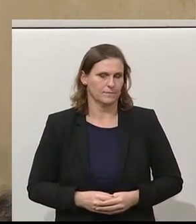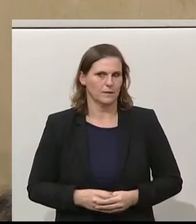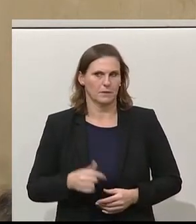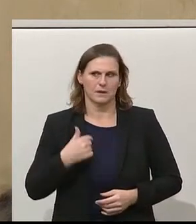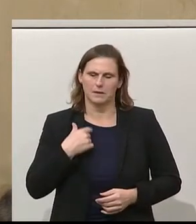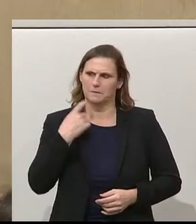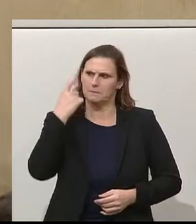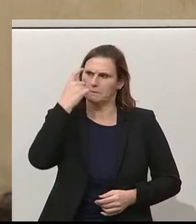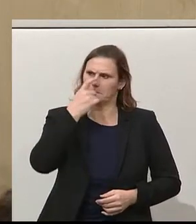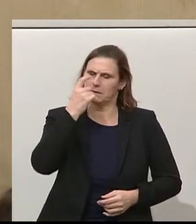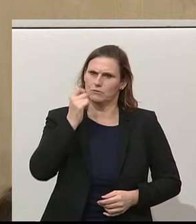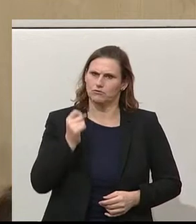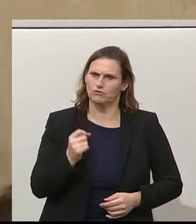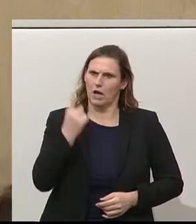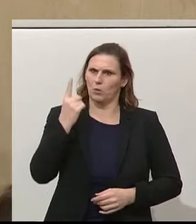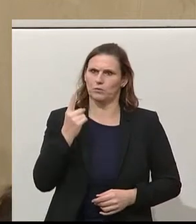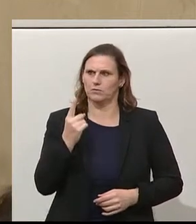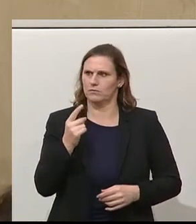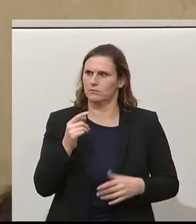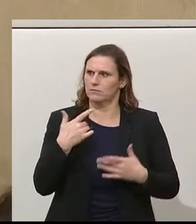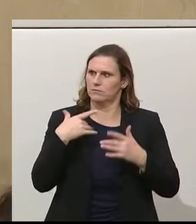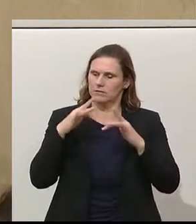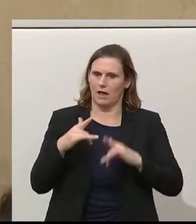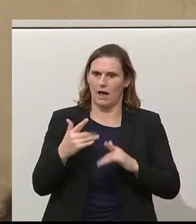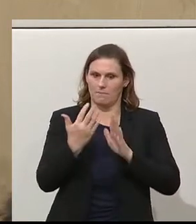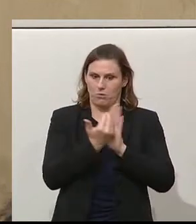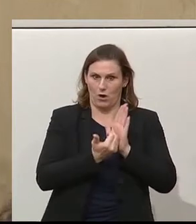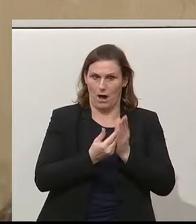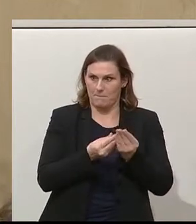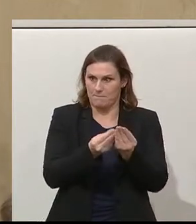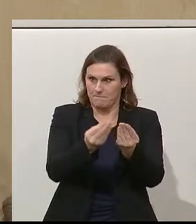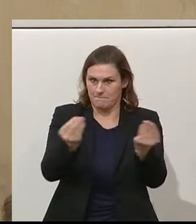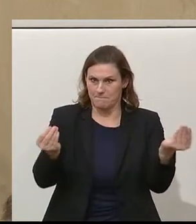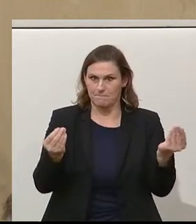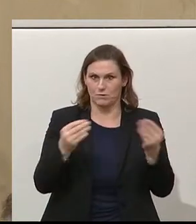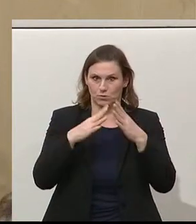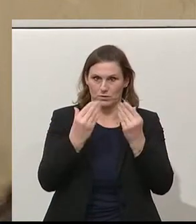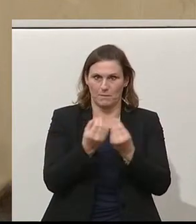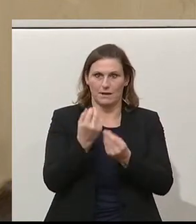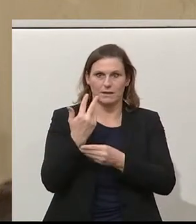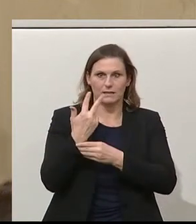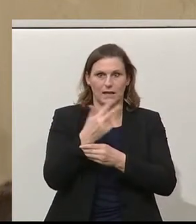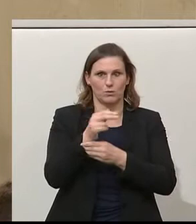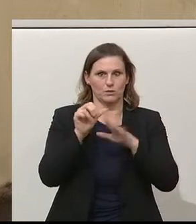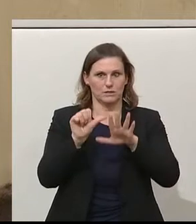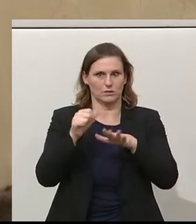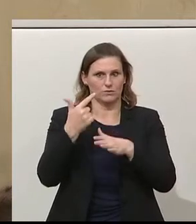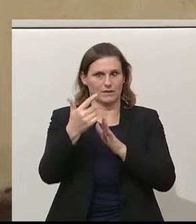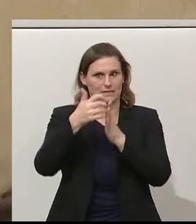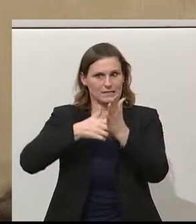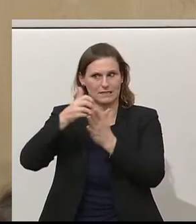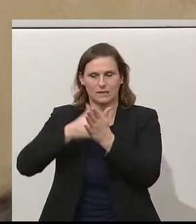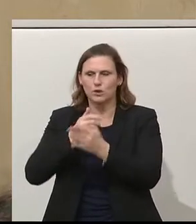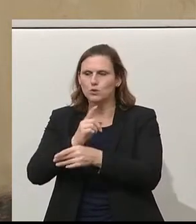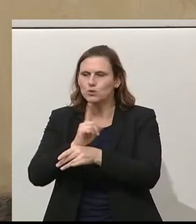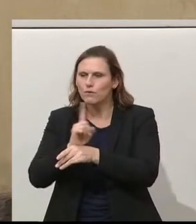erstaunt, fast reflexartig, kommen dann kaum, liegt das Regierungsprogramm mit seinen 326 Seiten auf dem Tisch. Reflexartig